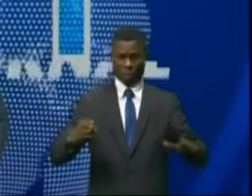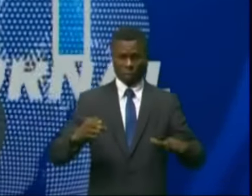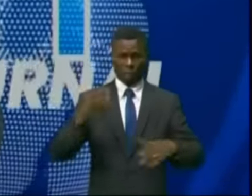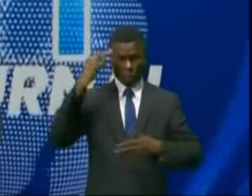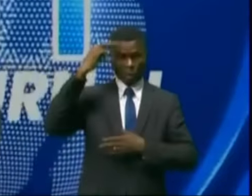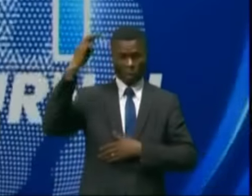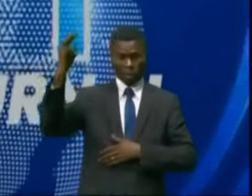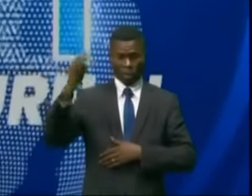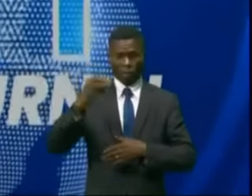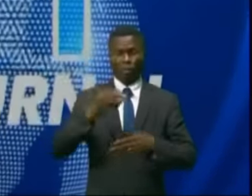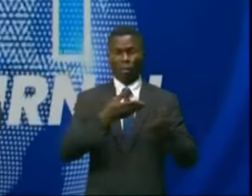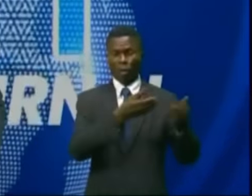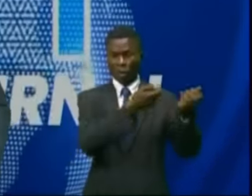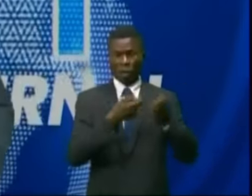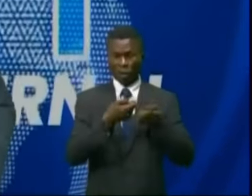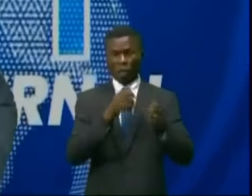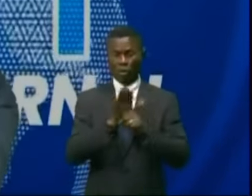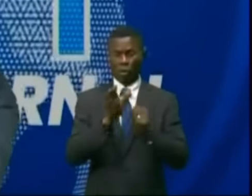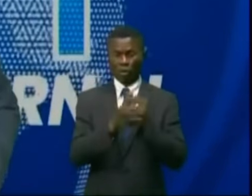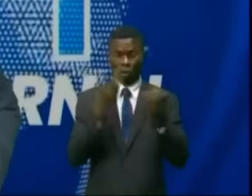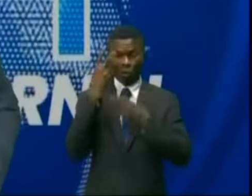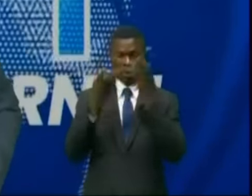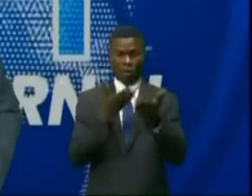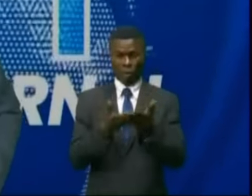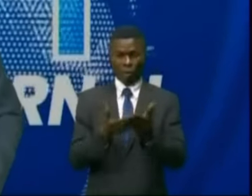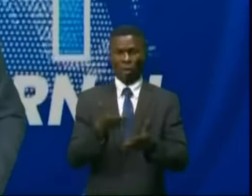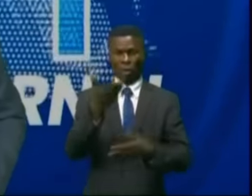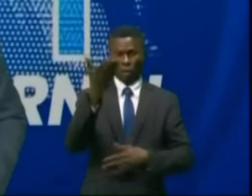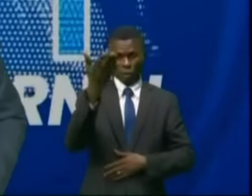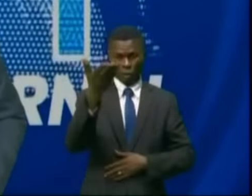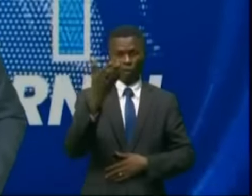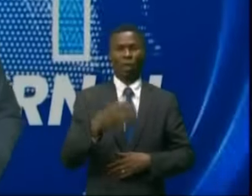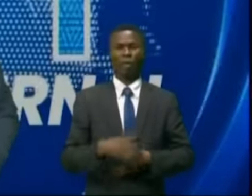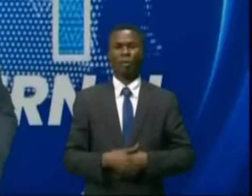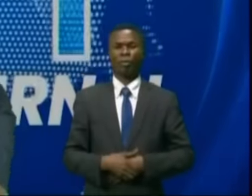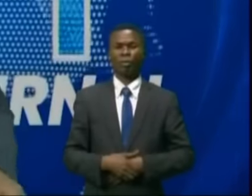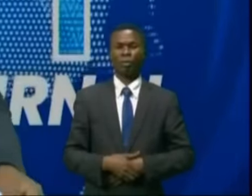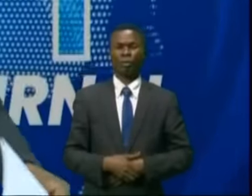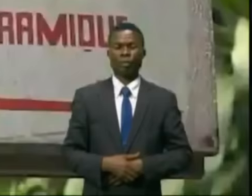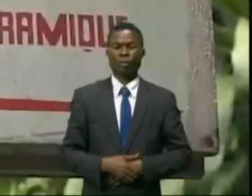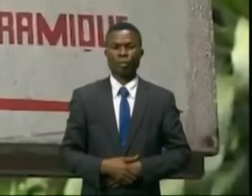Mongafoula attire de plus en plus du monde Yvette Mankoutima et Joël Makella.